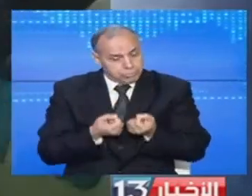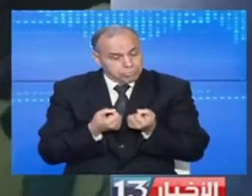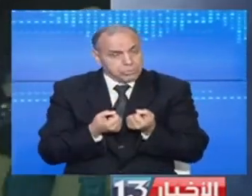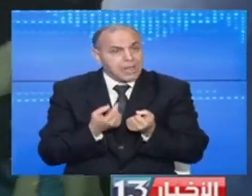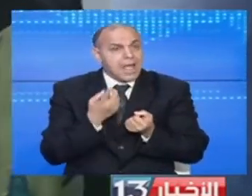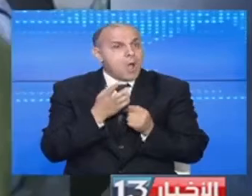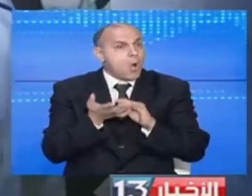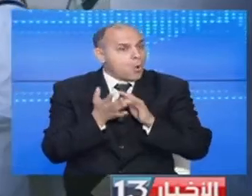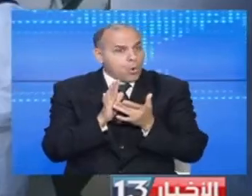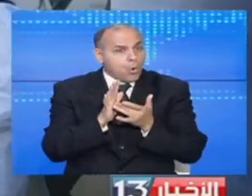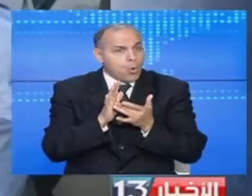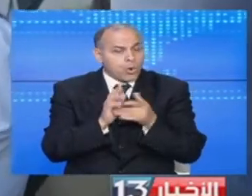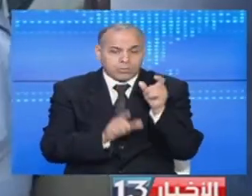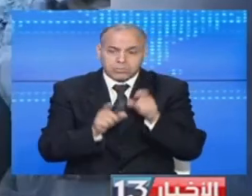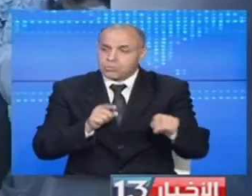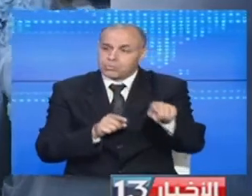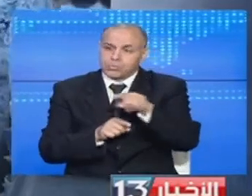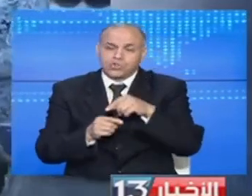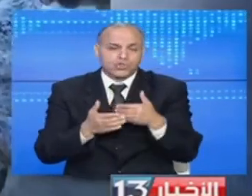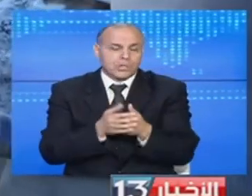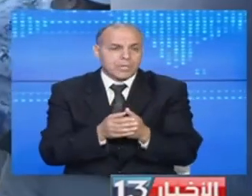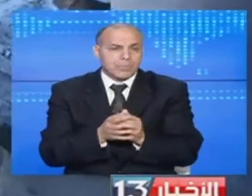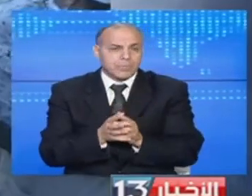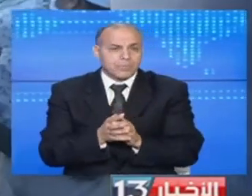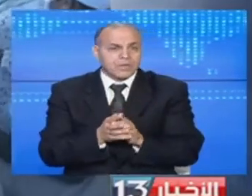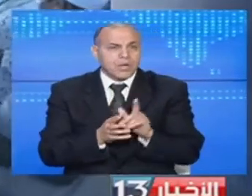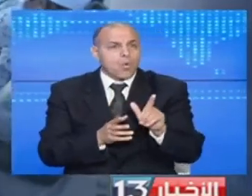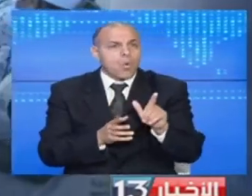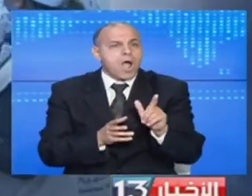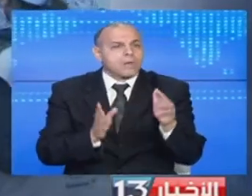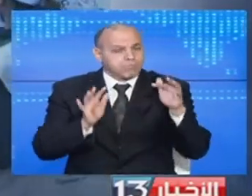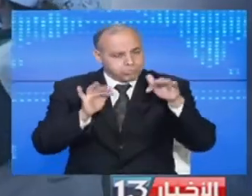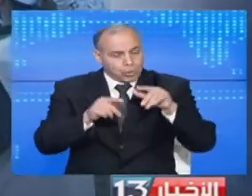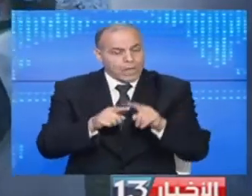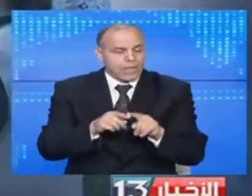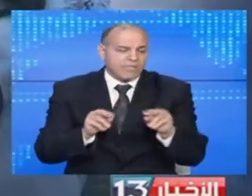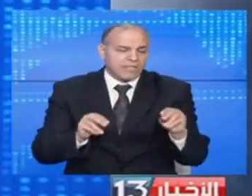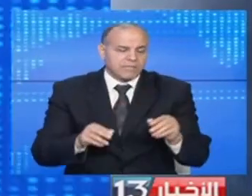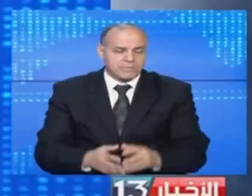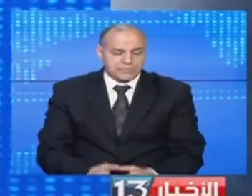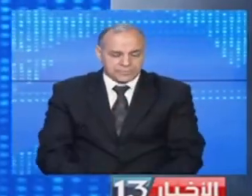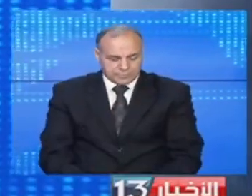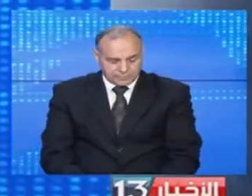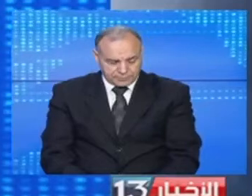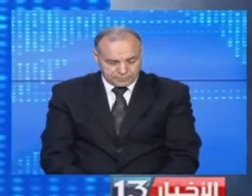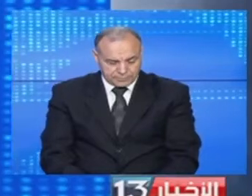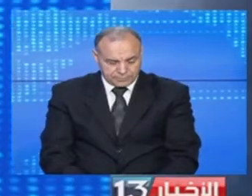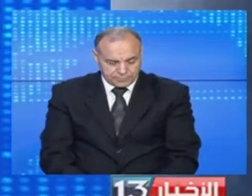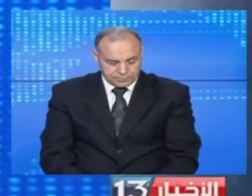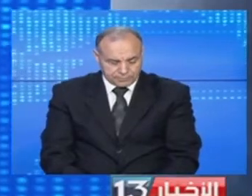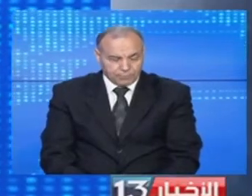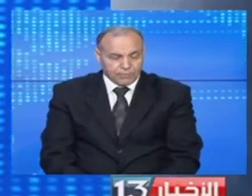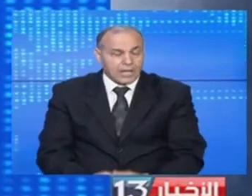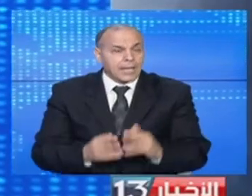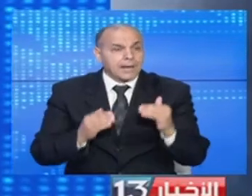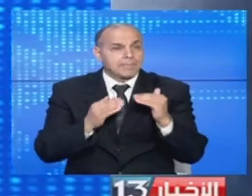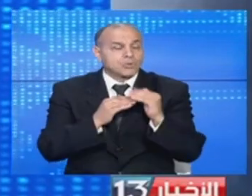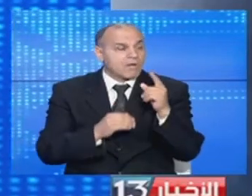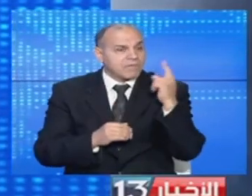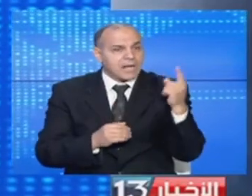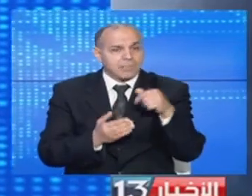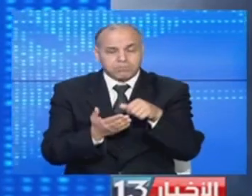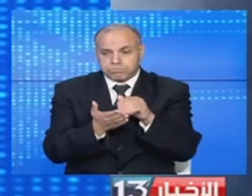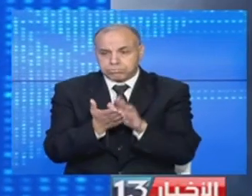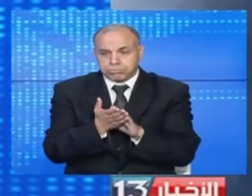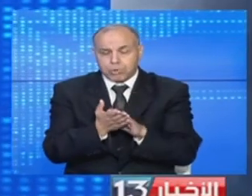لكافة متساكنية الجزيرة والوافدين عليها وعلى المستوى الدولي